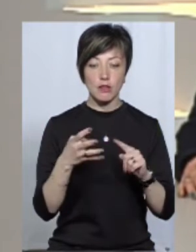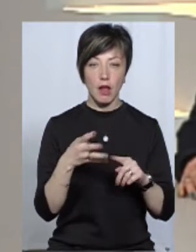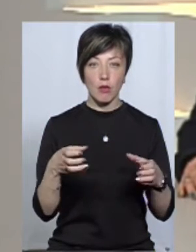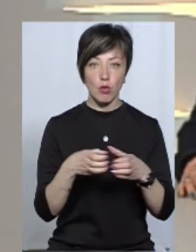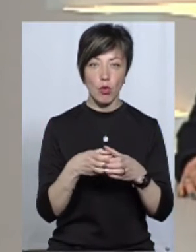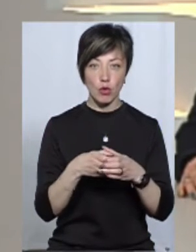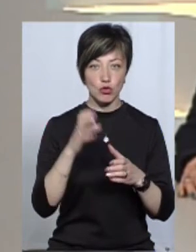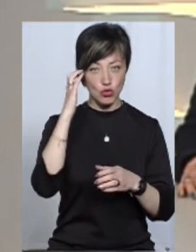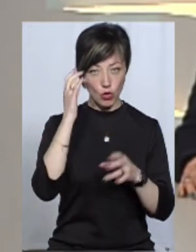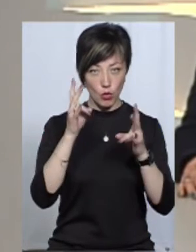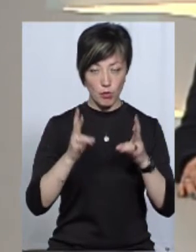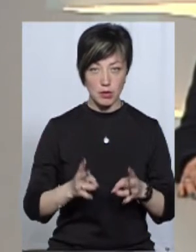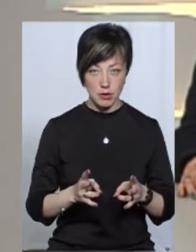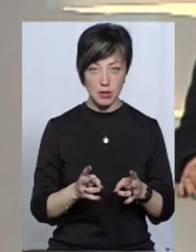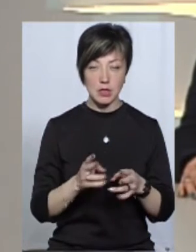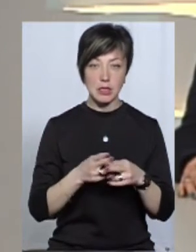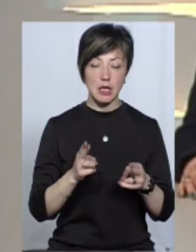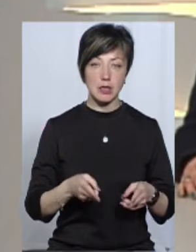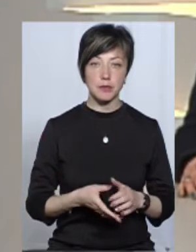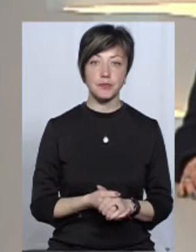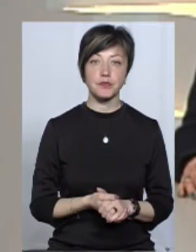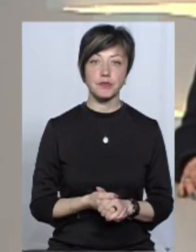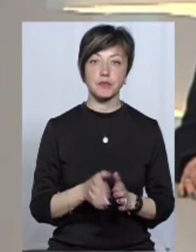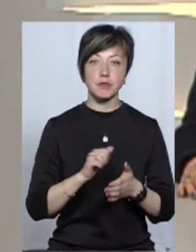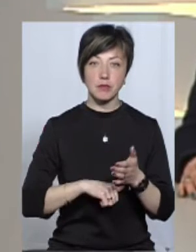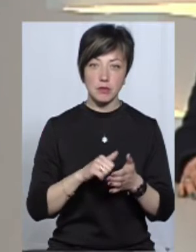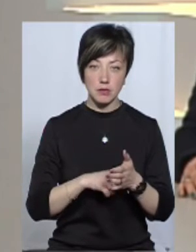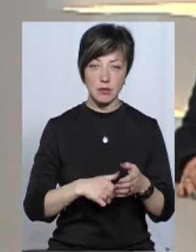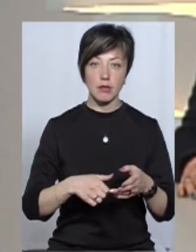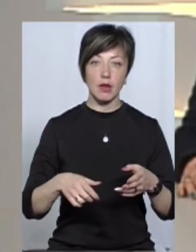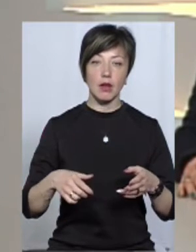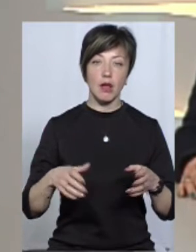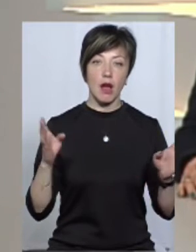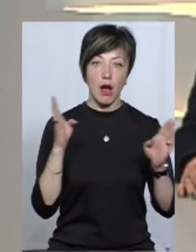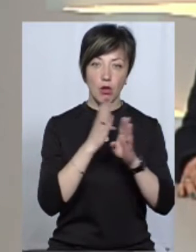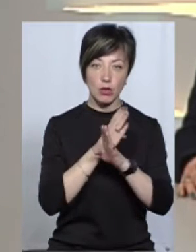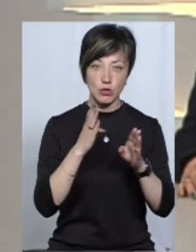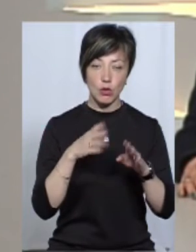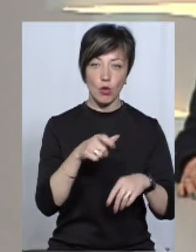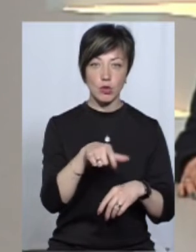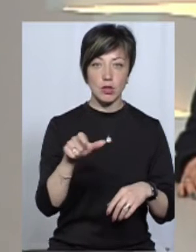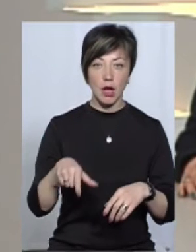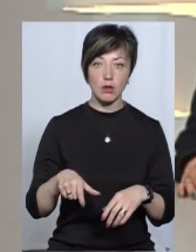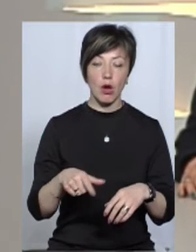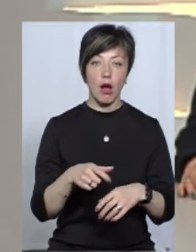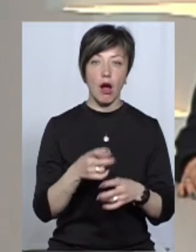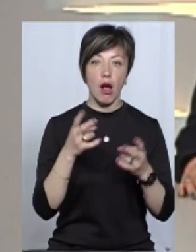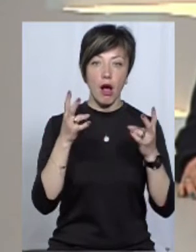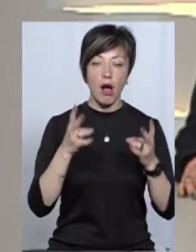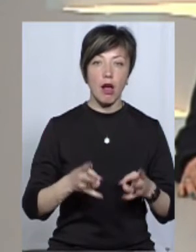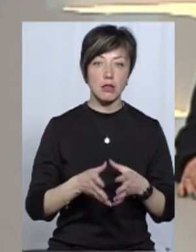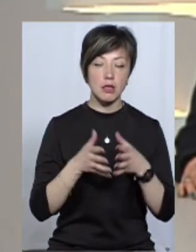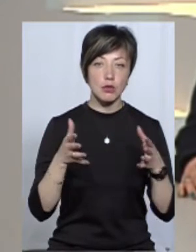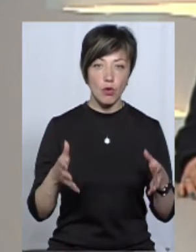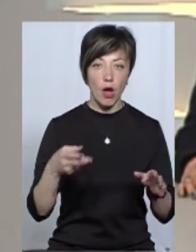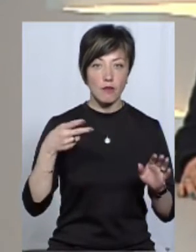четвертого енергоблоку Чорнобильської атомної електростанції спричинило техногенну екологічну гуманітарну катастрофу. А